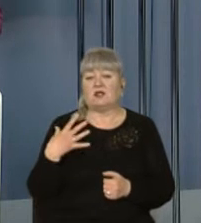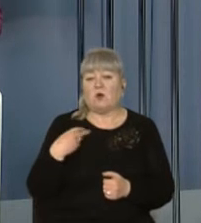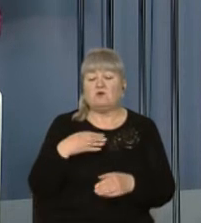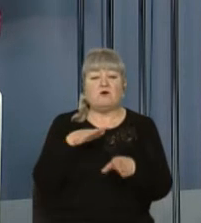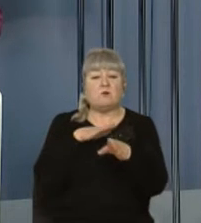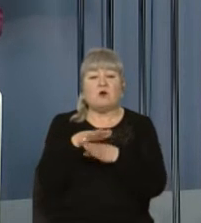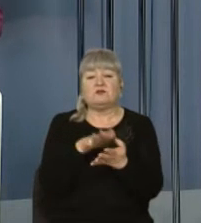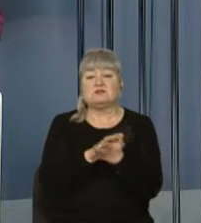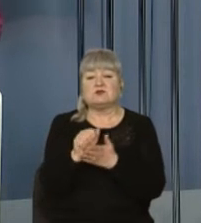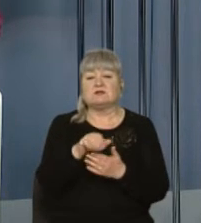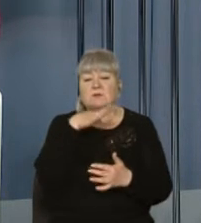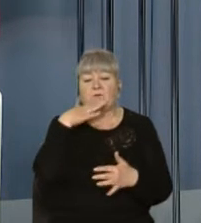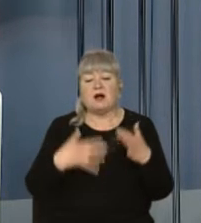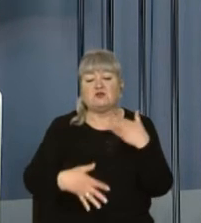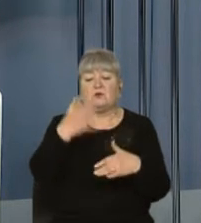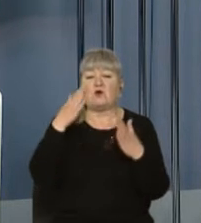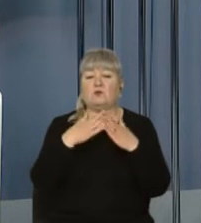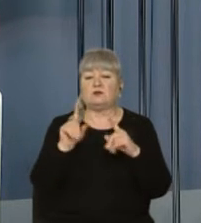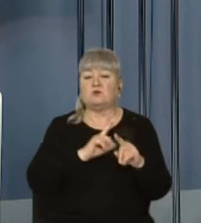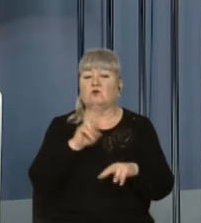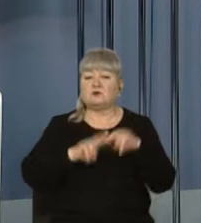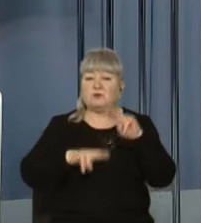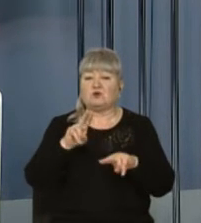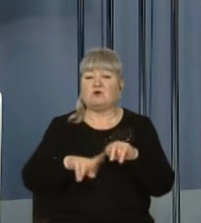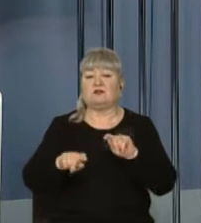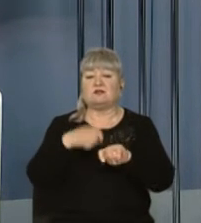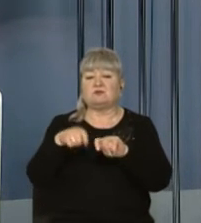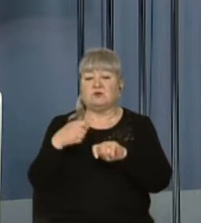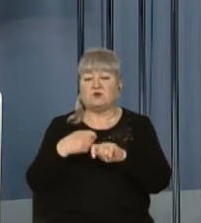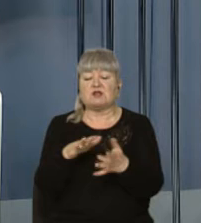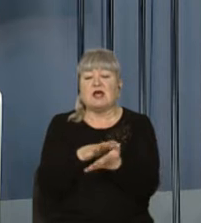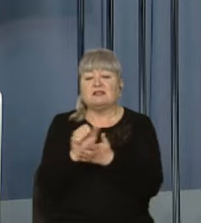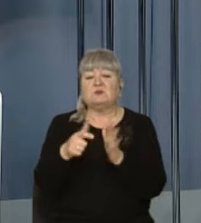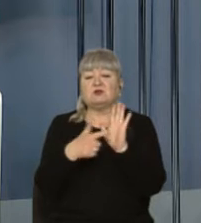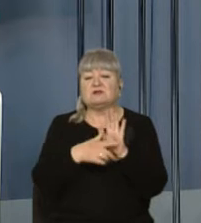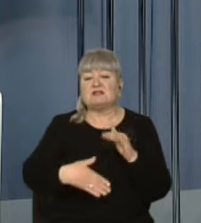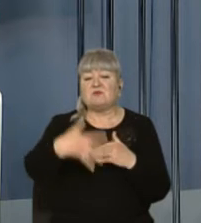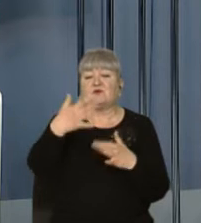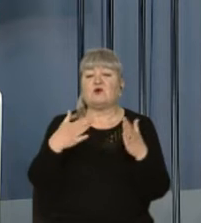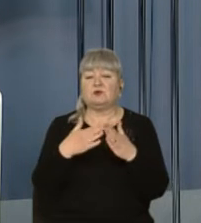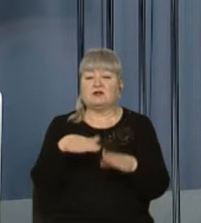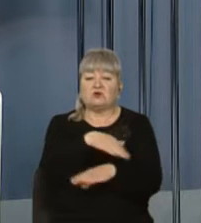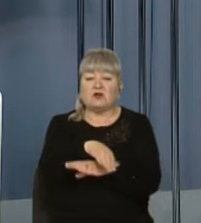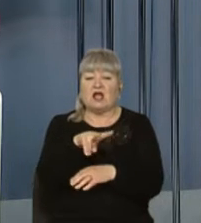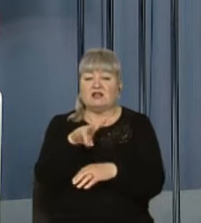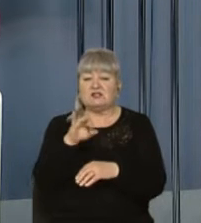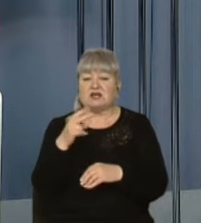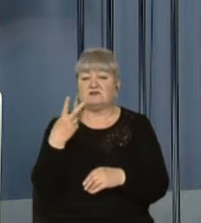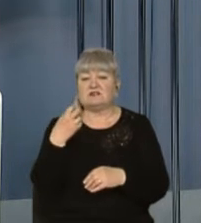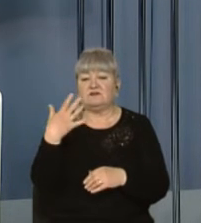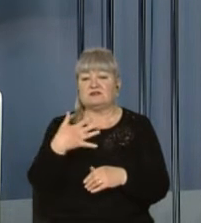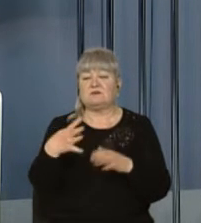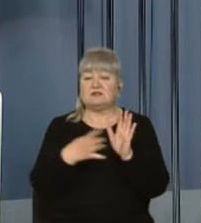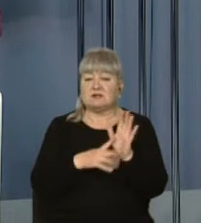повністю знесли багатоповерховий будинок, який був збудований із порушеннями, де монтаж семиповерхового будинку на вулиці Личаківській 259